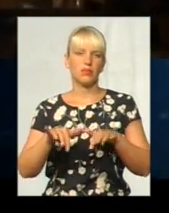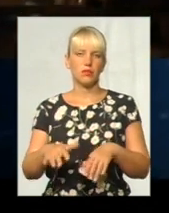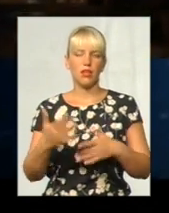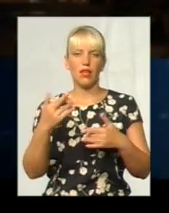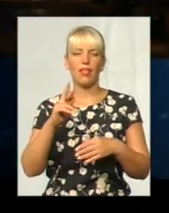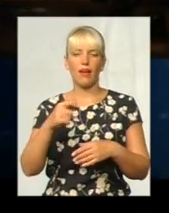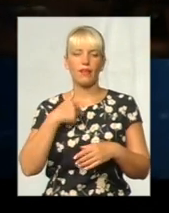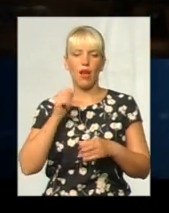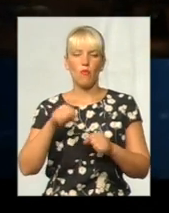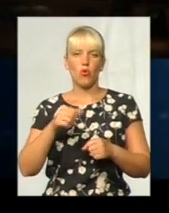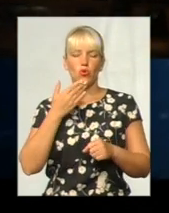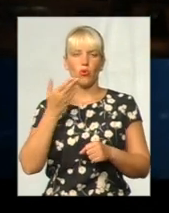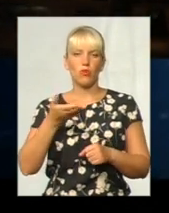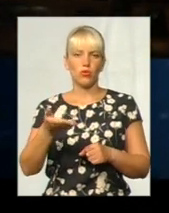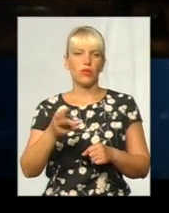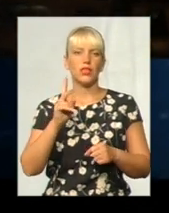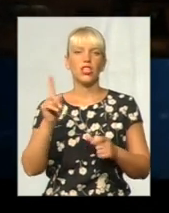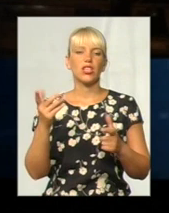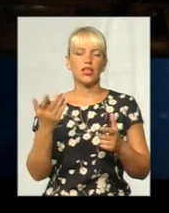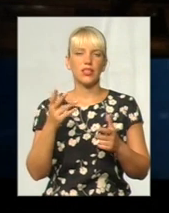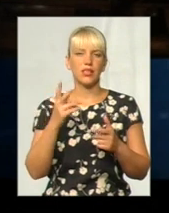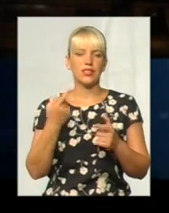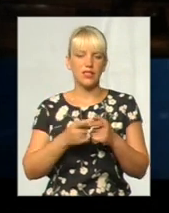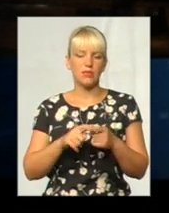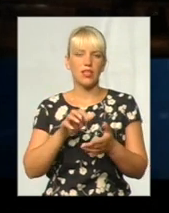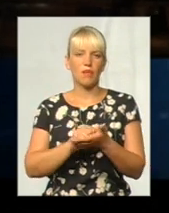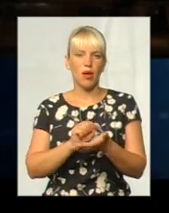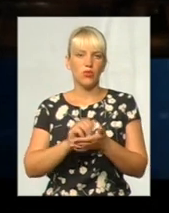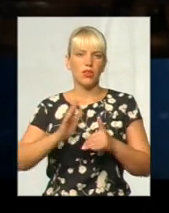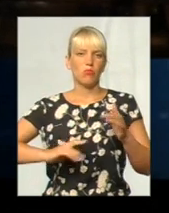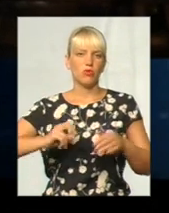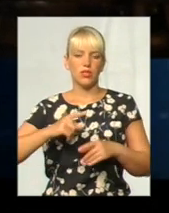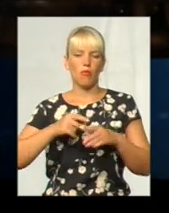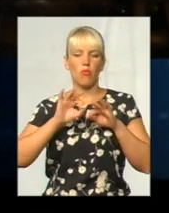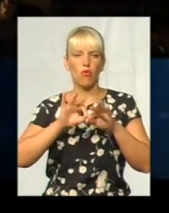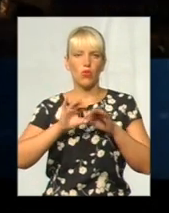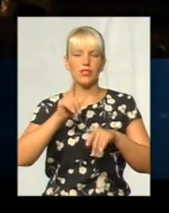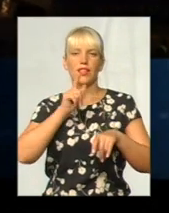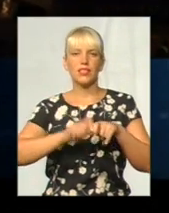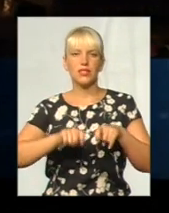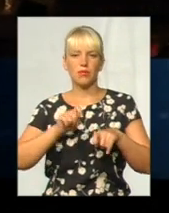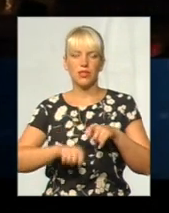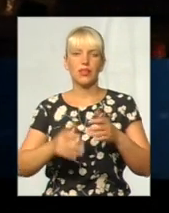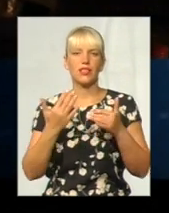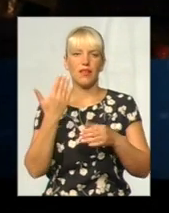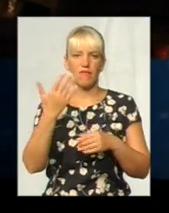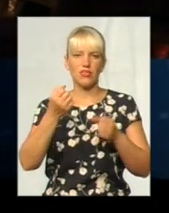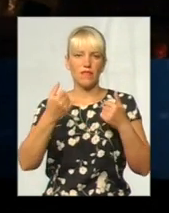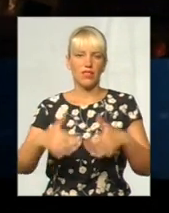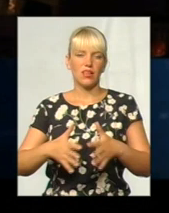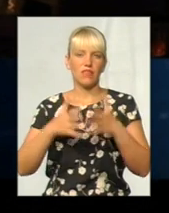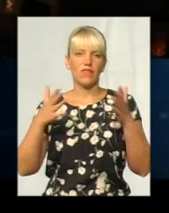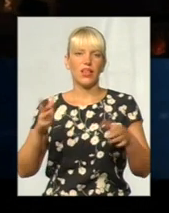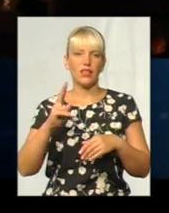коментувати те, чим займається професіонал? Проводяться експертизи різного року. Наскільки ваші втрати великі, як